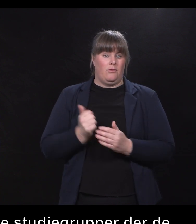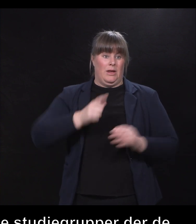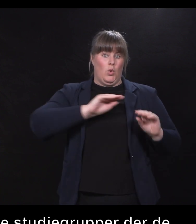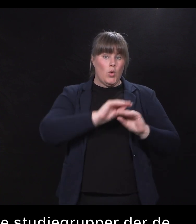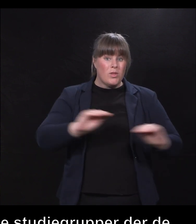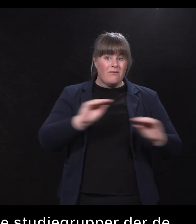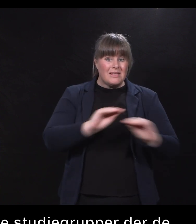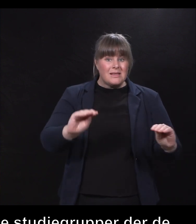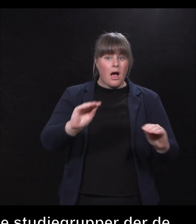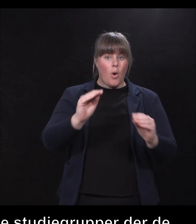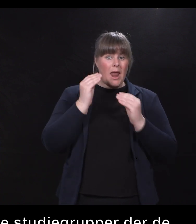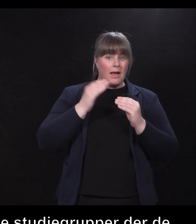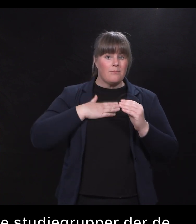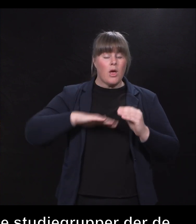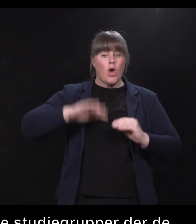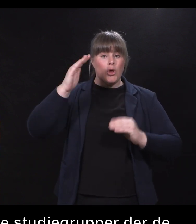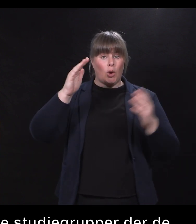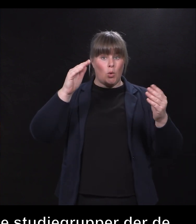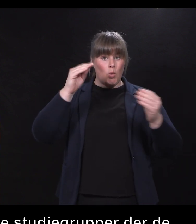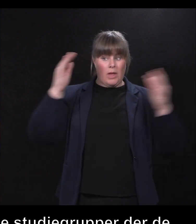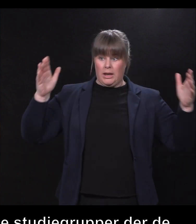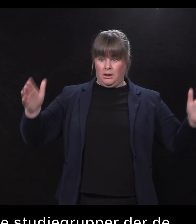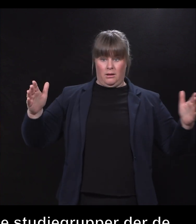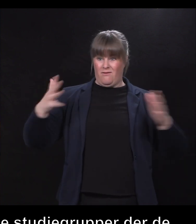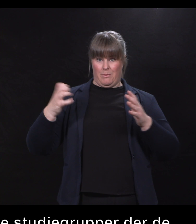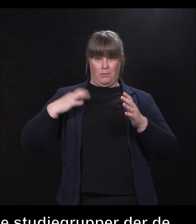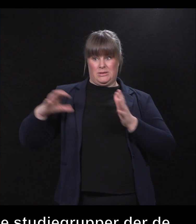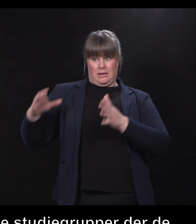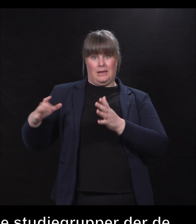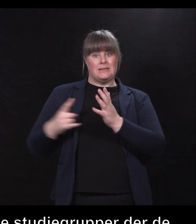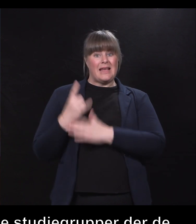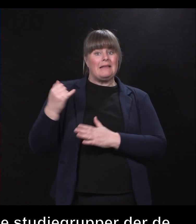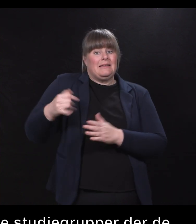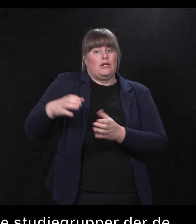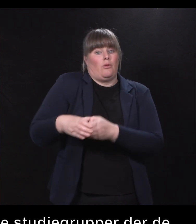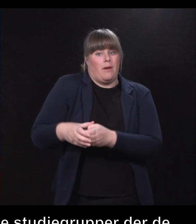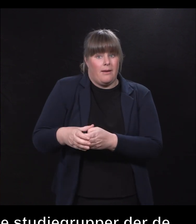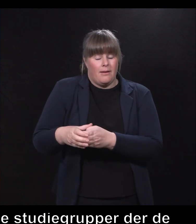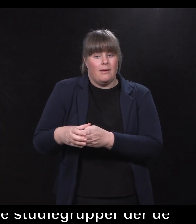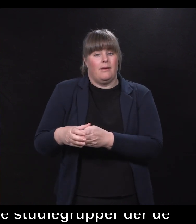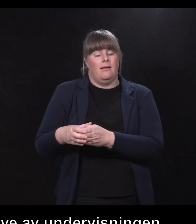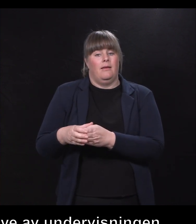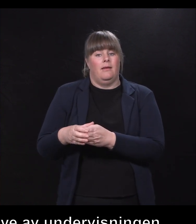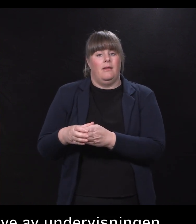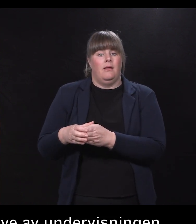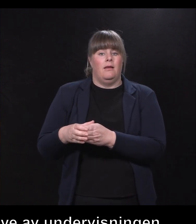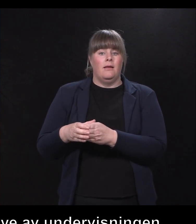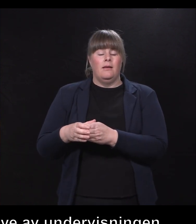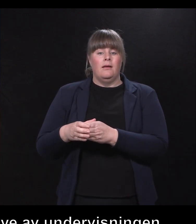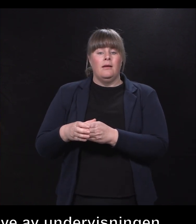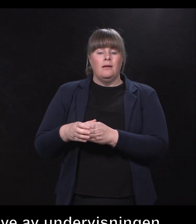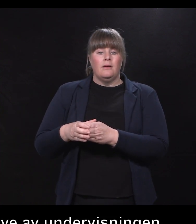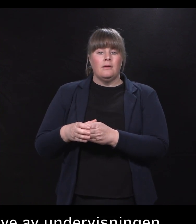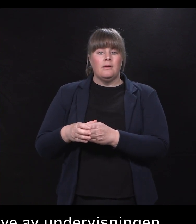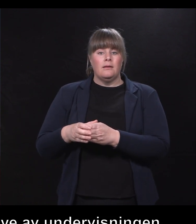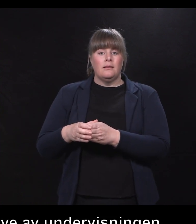foregår nettopp i grupper. ved at vi kan ha studiegrupper med bare tegnspråklige